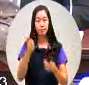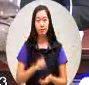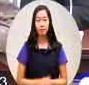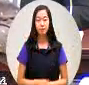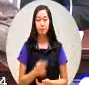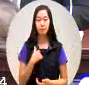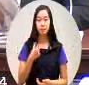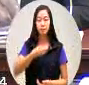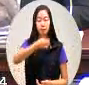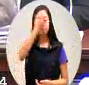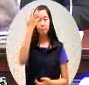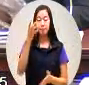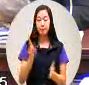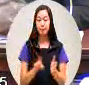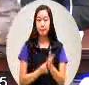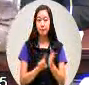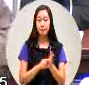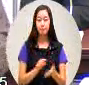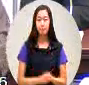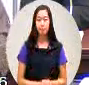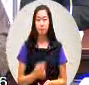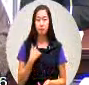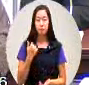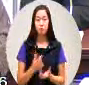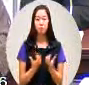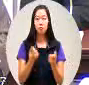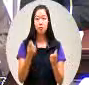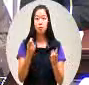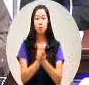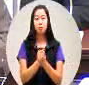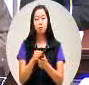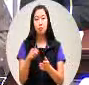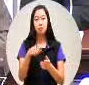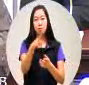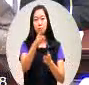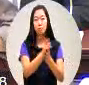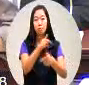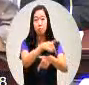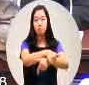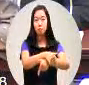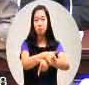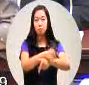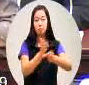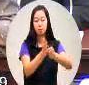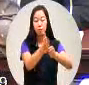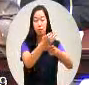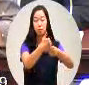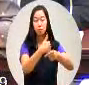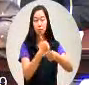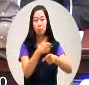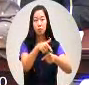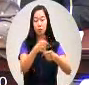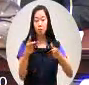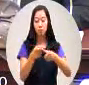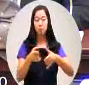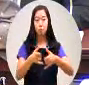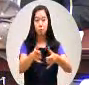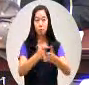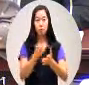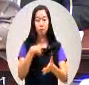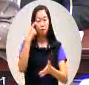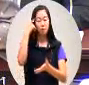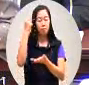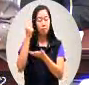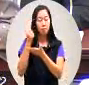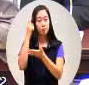我年轻的时候走过南部宏观公路所以我对南部宏观公路印象